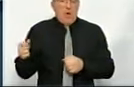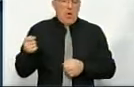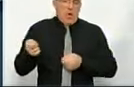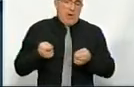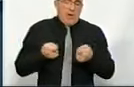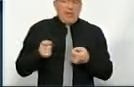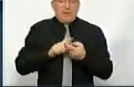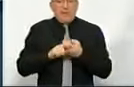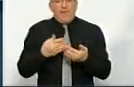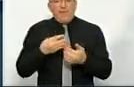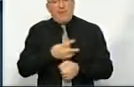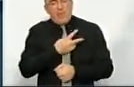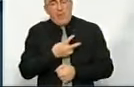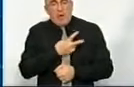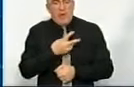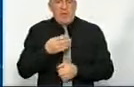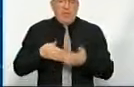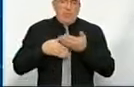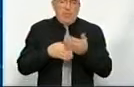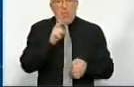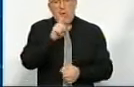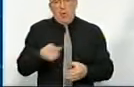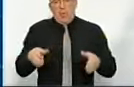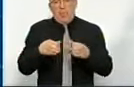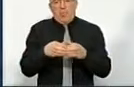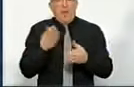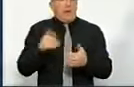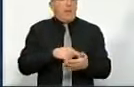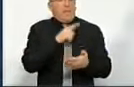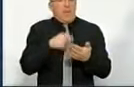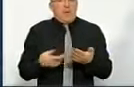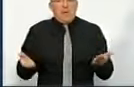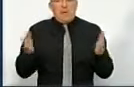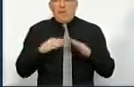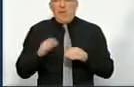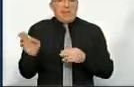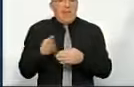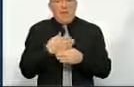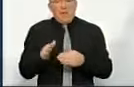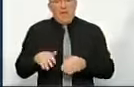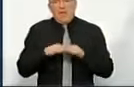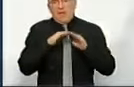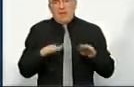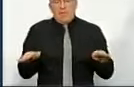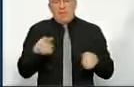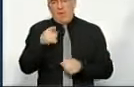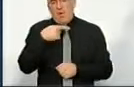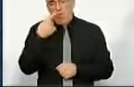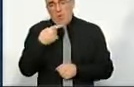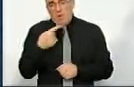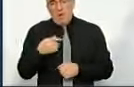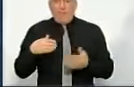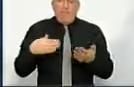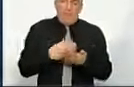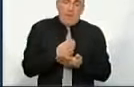залежить від прагнення і бажання допомагати громаді. Гаразд. Які питання залишаються неврегульованими на рівні? Все одно ж ви говорите, так, від